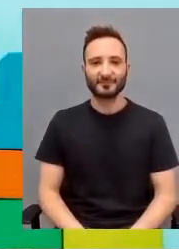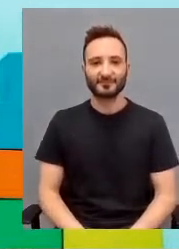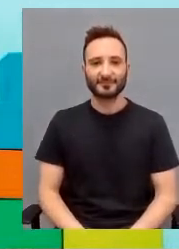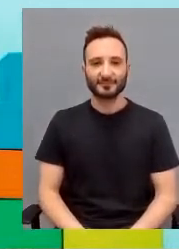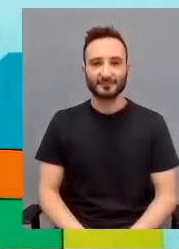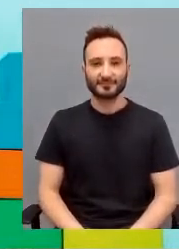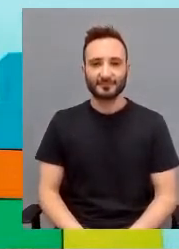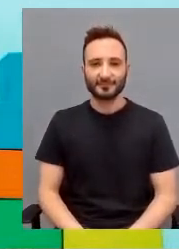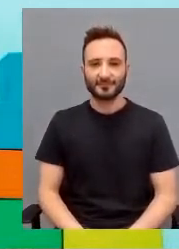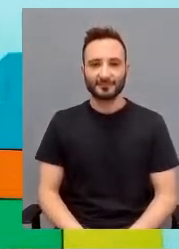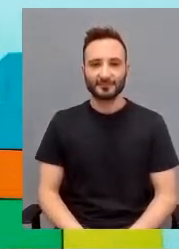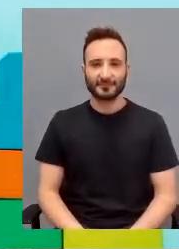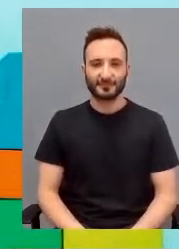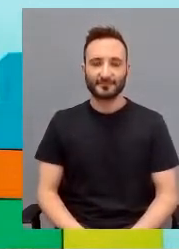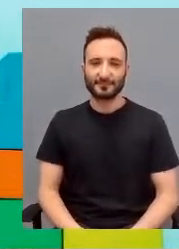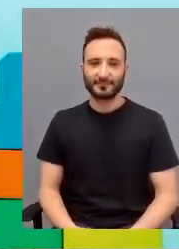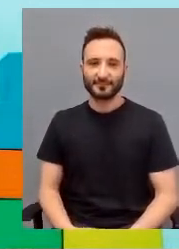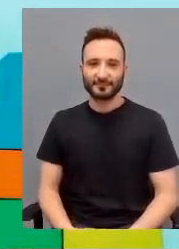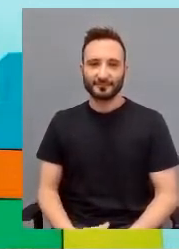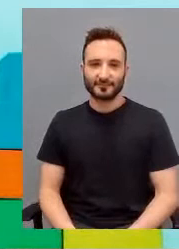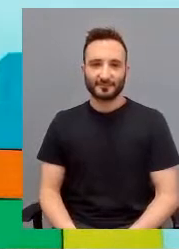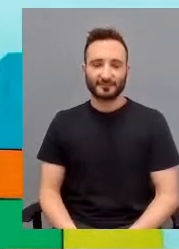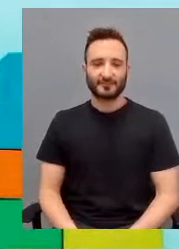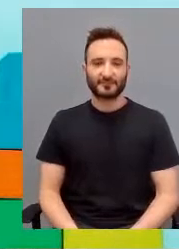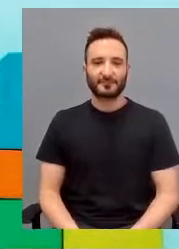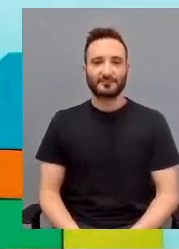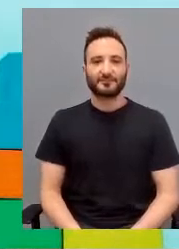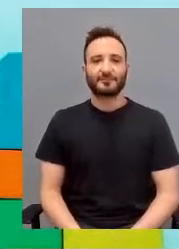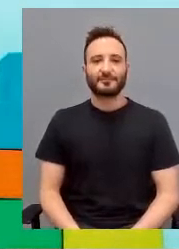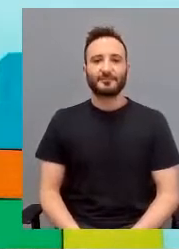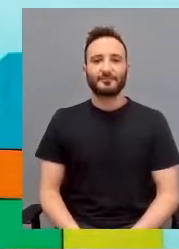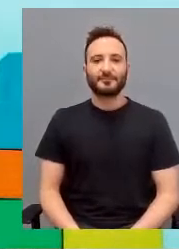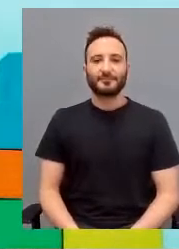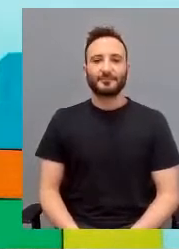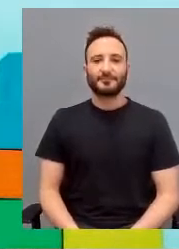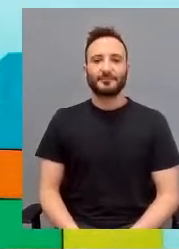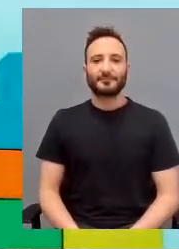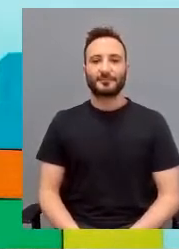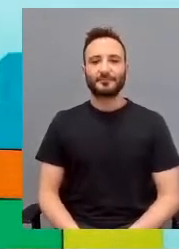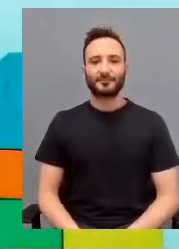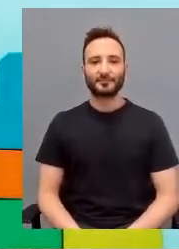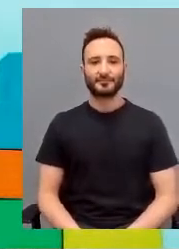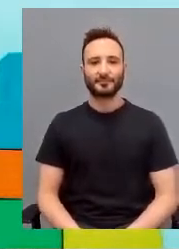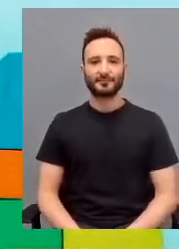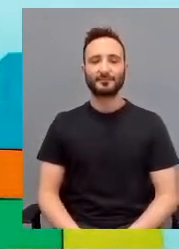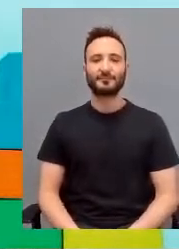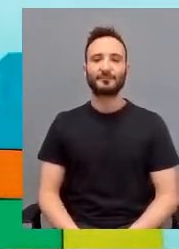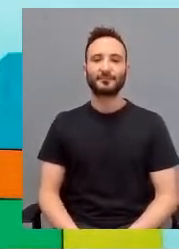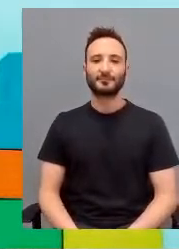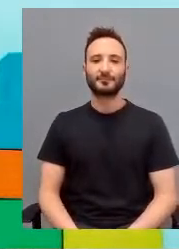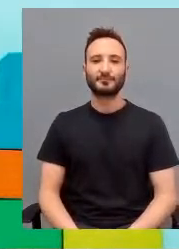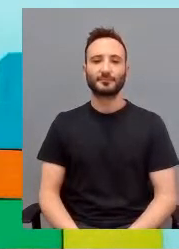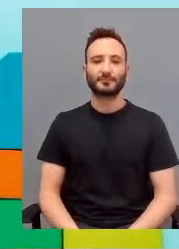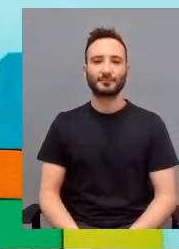sotto la guida proprio della maestra d'opera e producono dei manufatti che sono molto